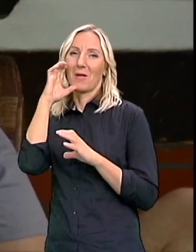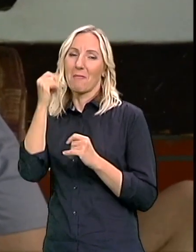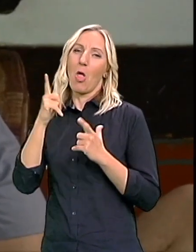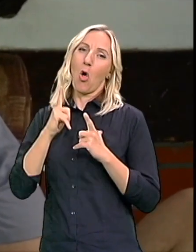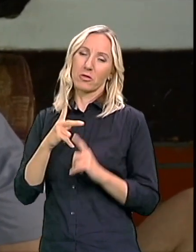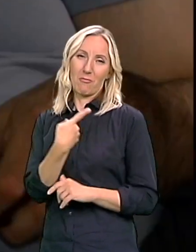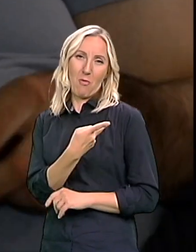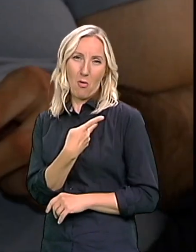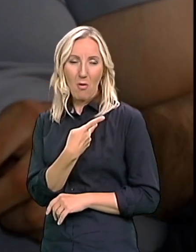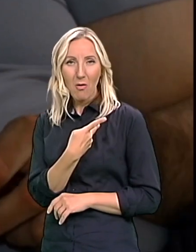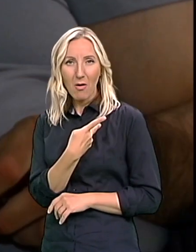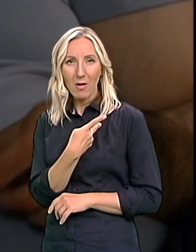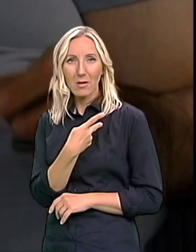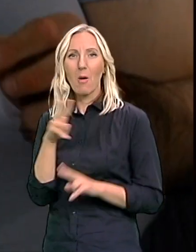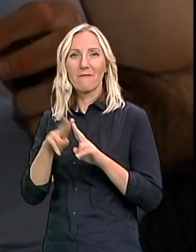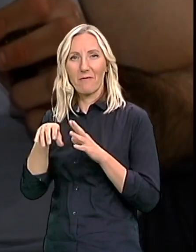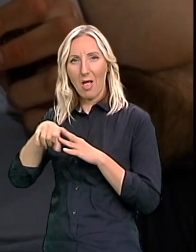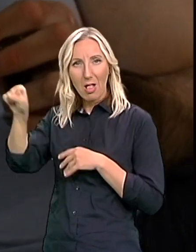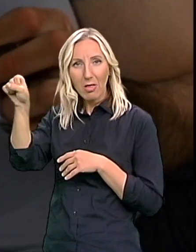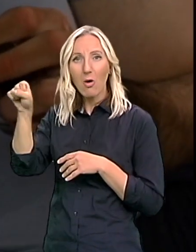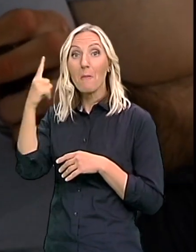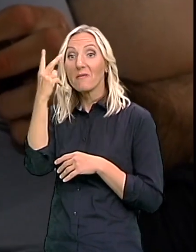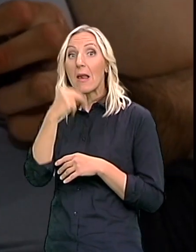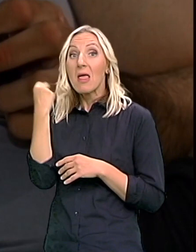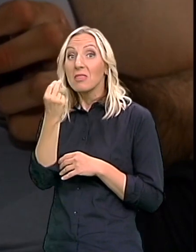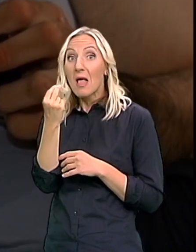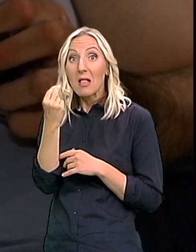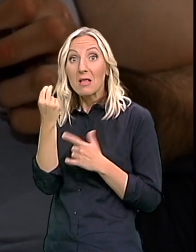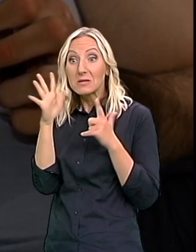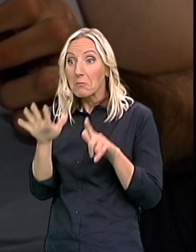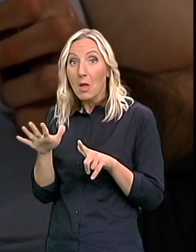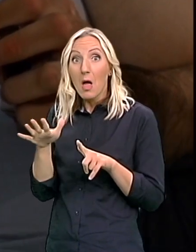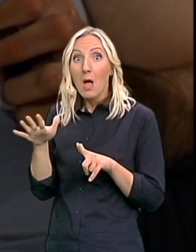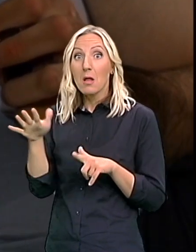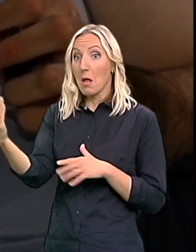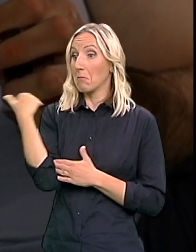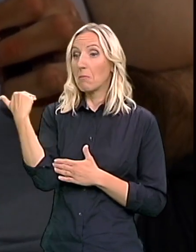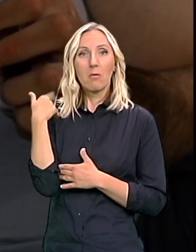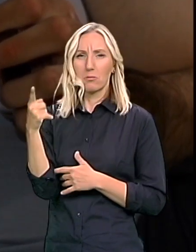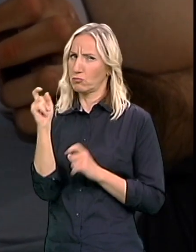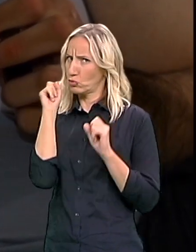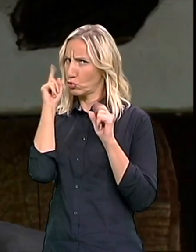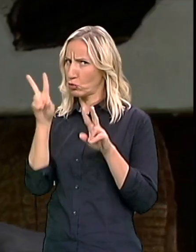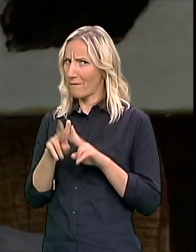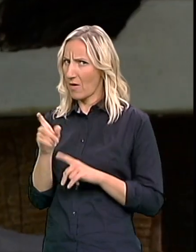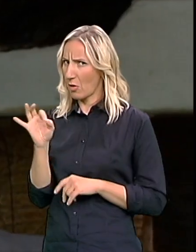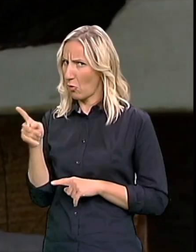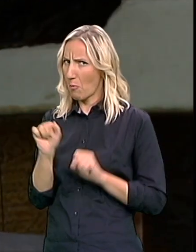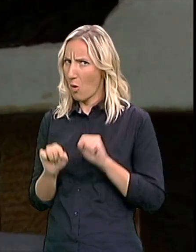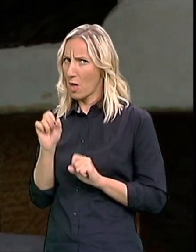malo odmorimo I prvu sedmicu me je zvalo Da se sa Veljkom nešto ne događa čudno Da nešto nije u redu